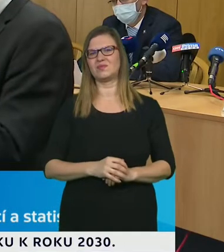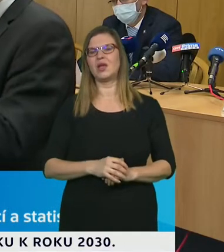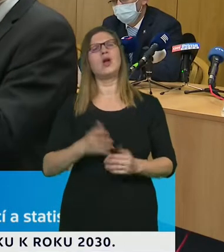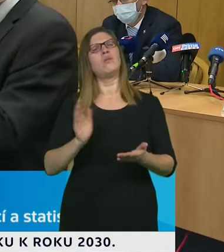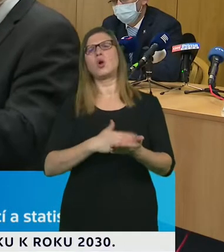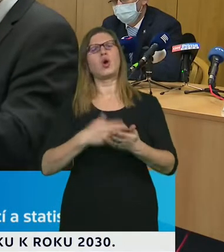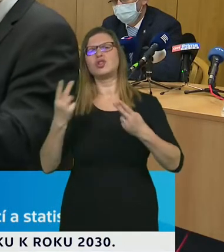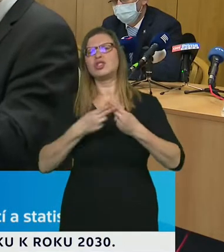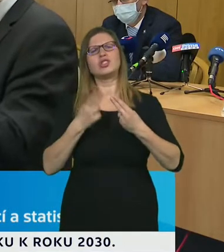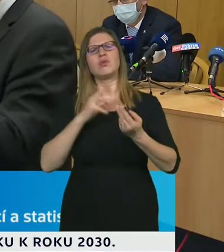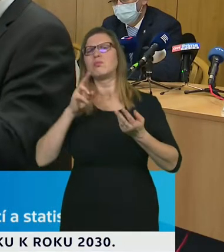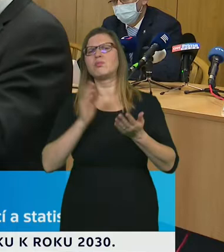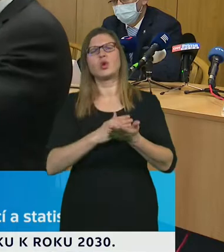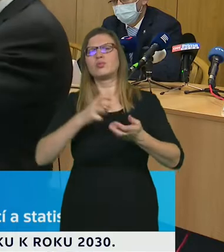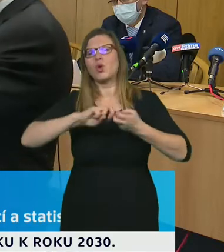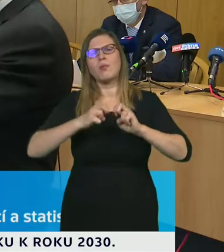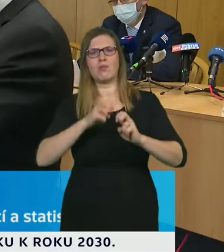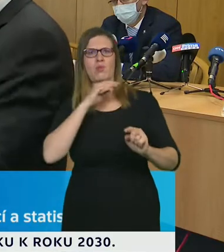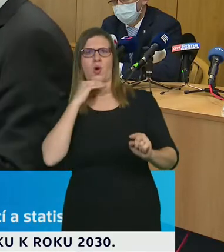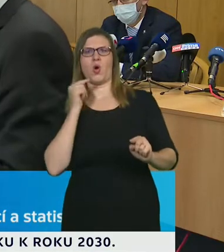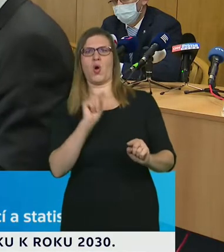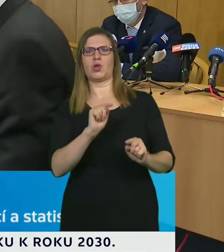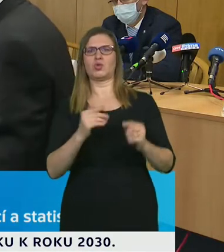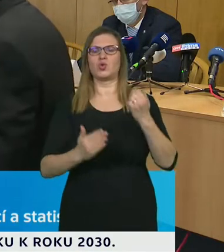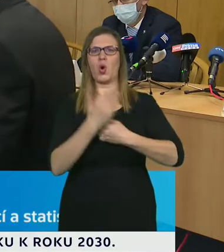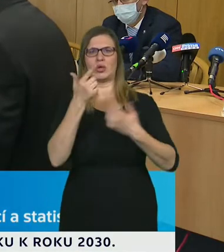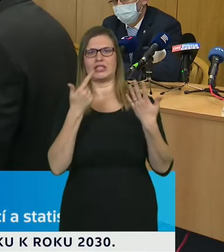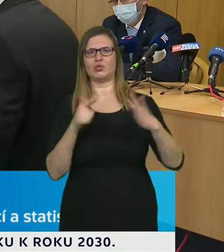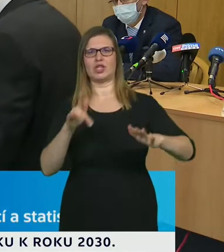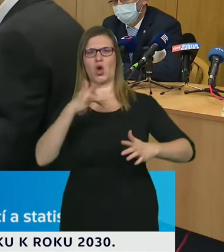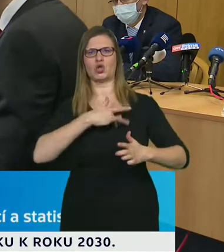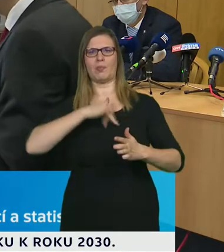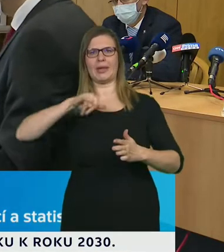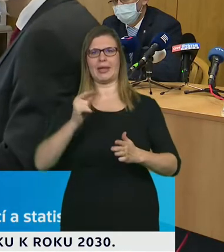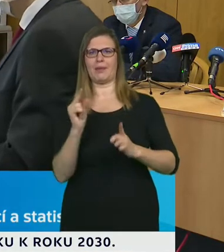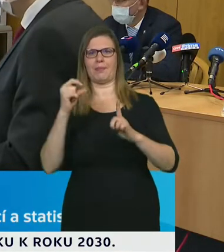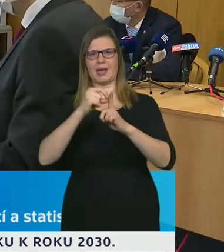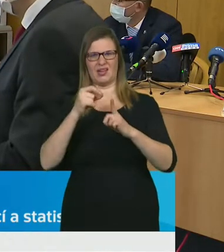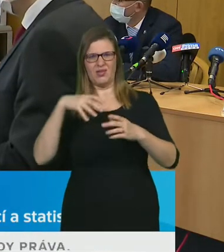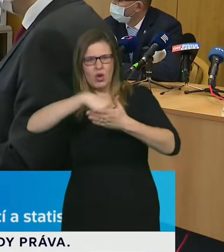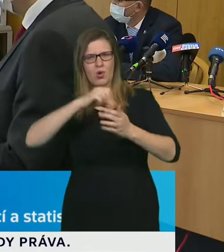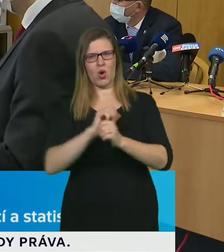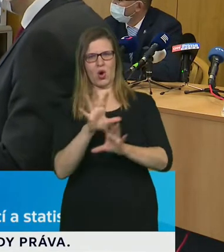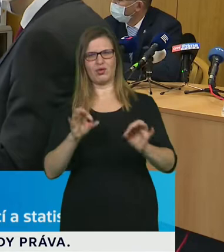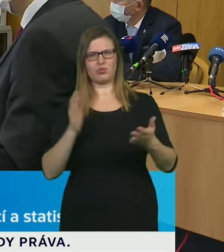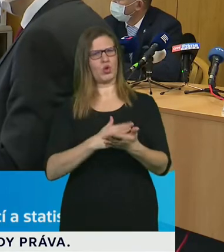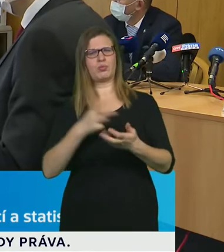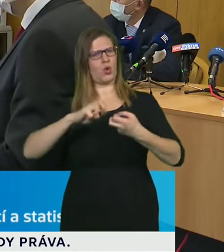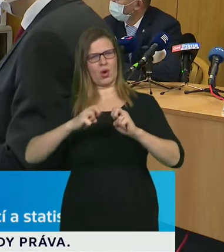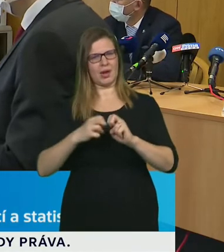tak je to vlastně odrazový můstek, od kterého se ta zátěž bude dál vyvíjet. Tato čísla už jsem četl,